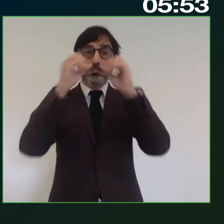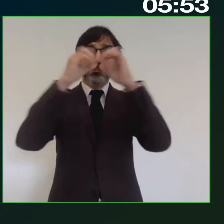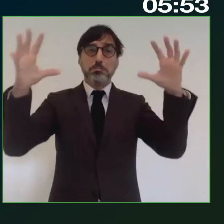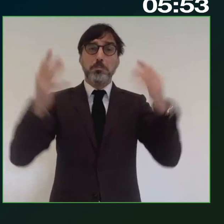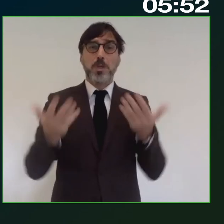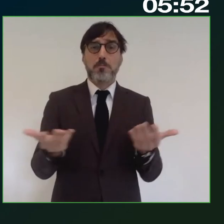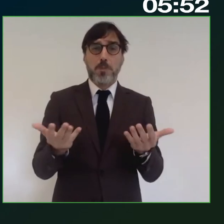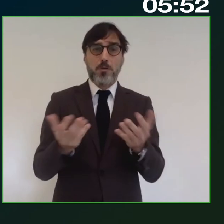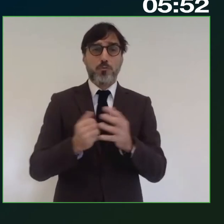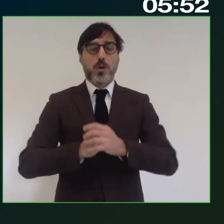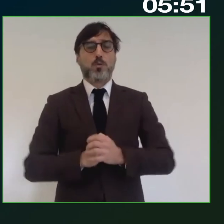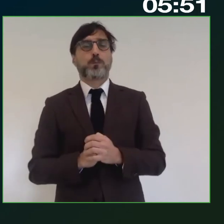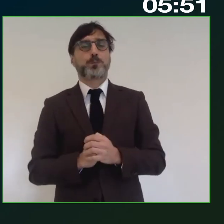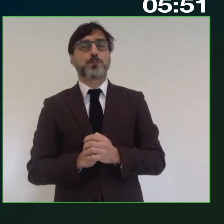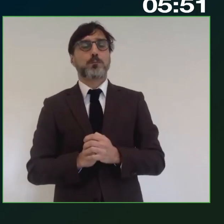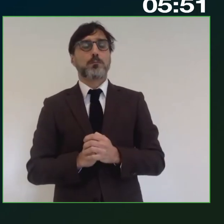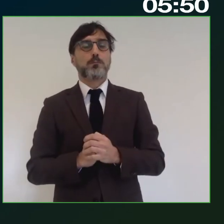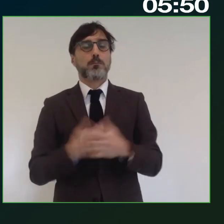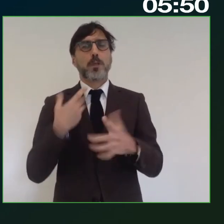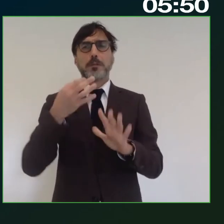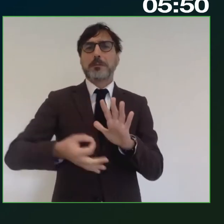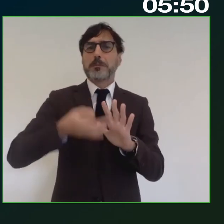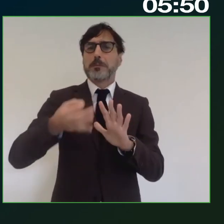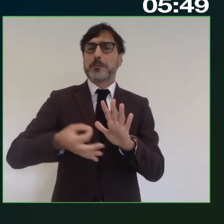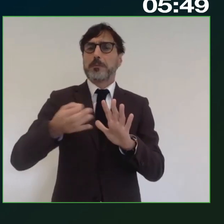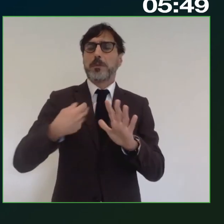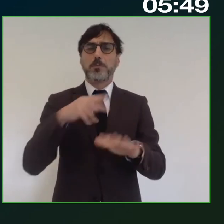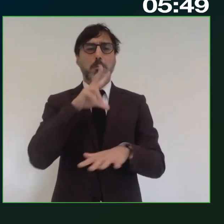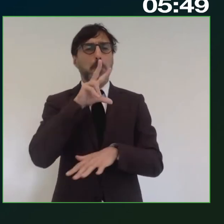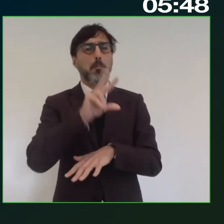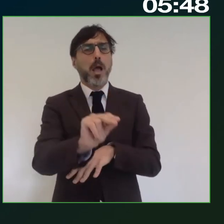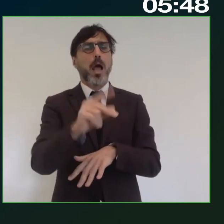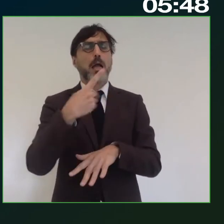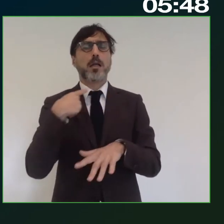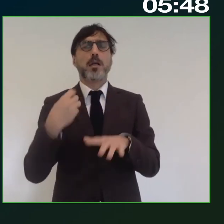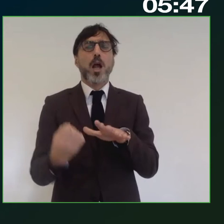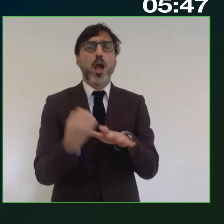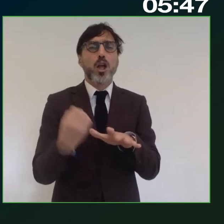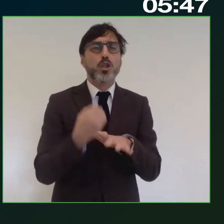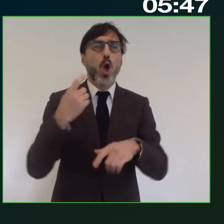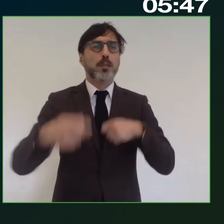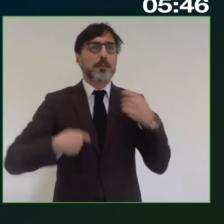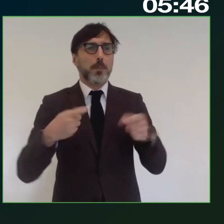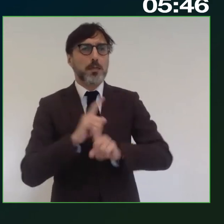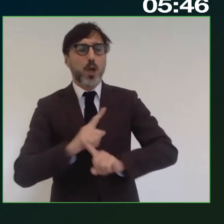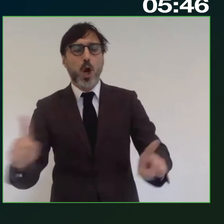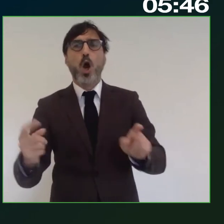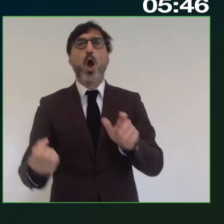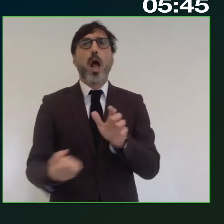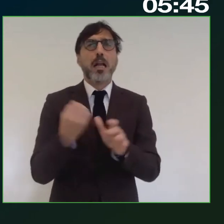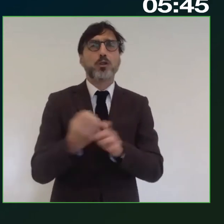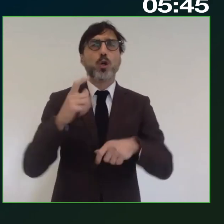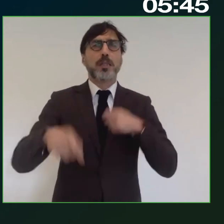molto spesso quando si parla di risorse non spese, risorse e spese male